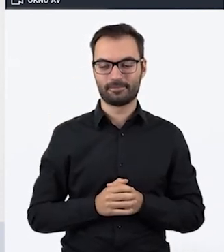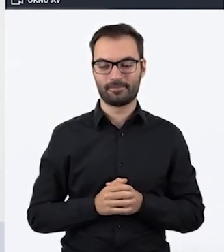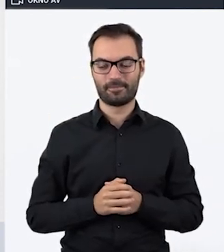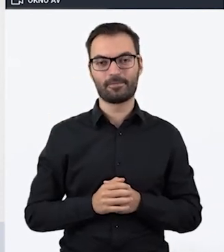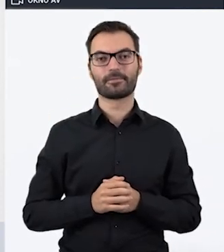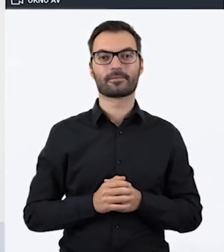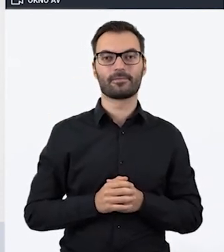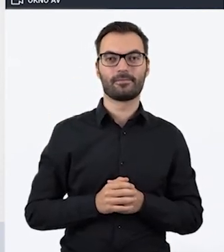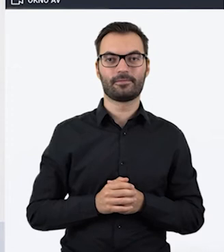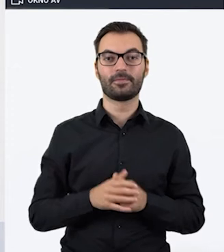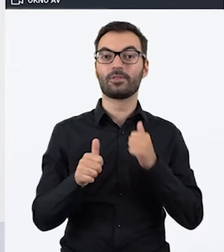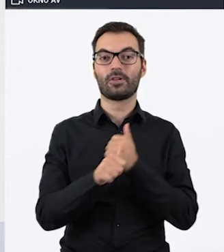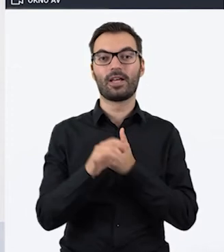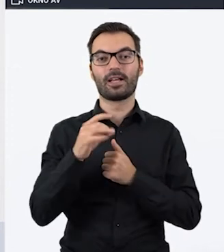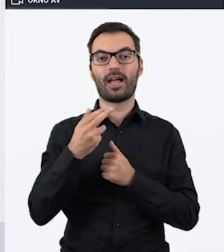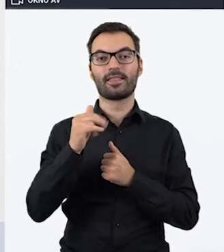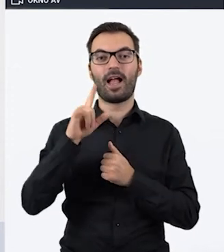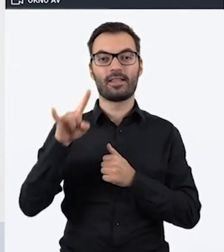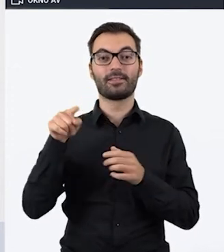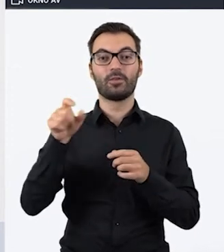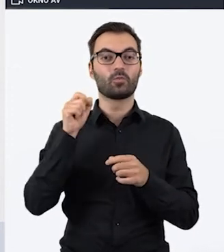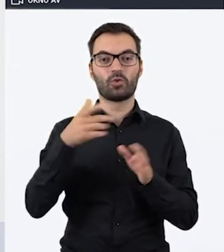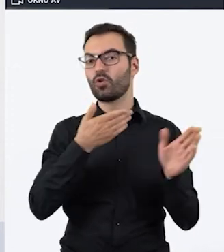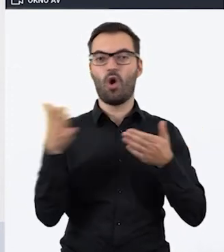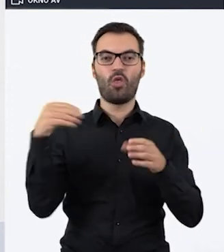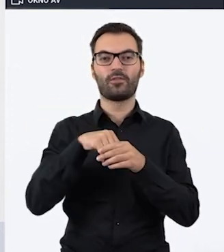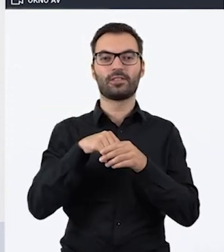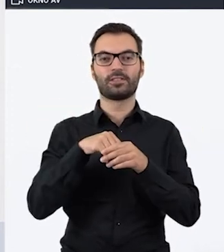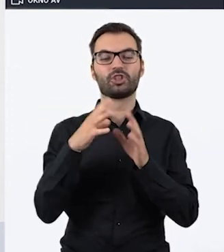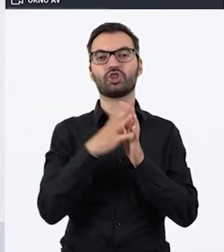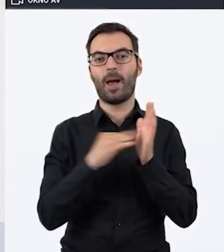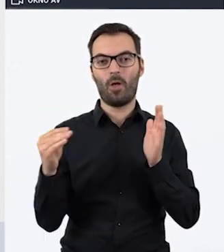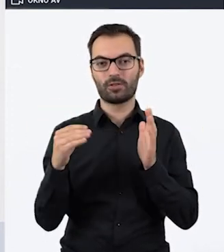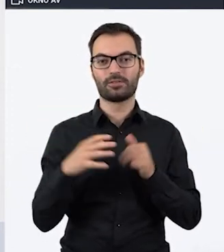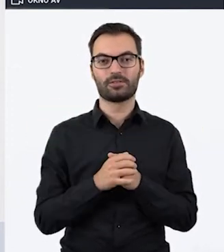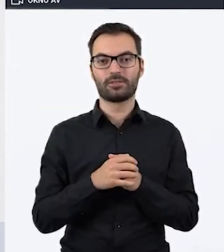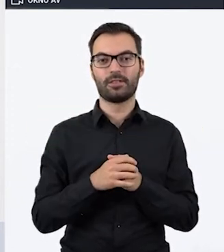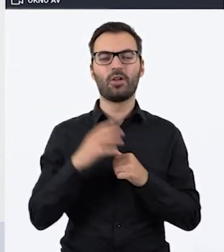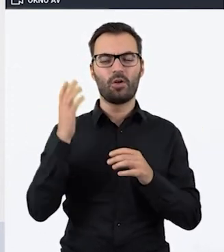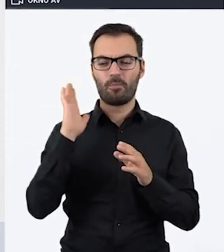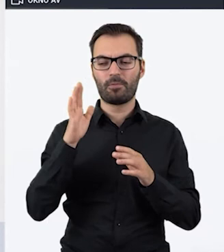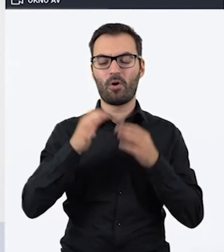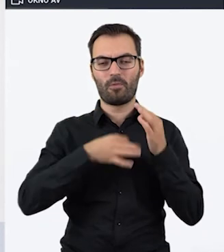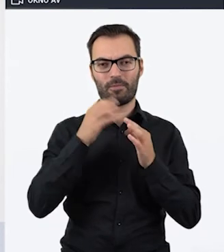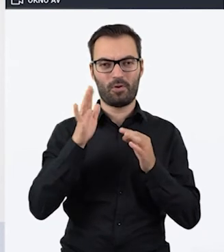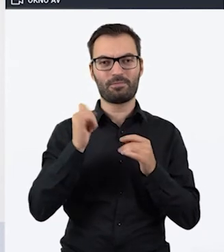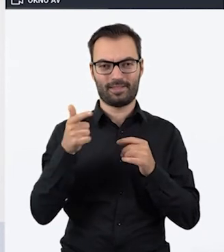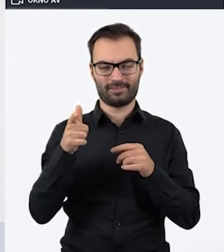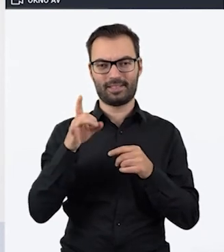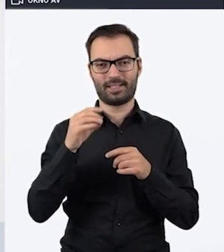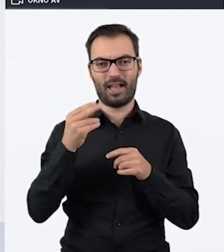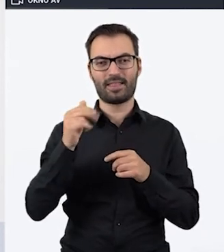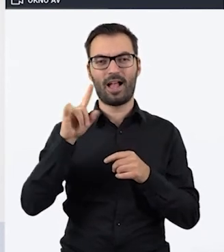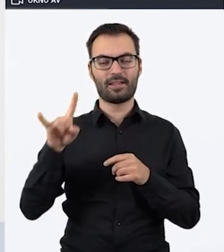jeżeli chodzi o Geniali, to mamy tam wbudowane gotowe szablony, to będziemy o tym mówić bliżej, jak będziemy mówić o tym narzędziu,